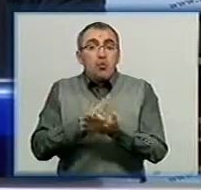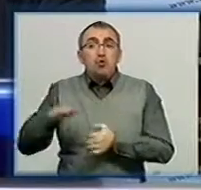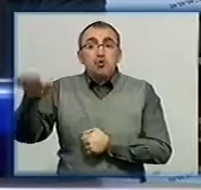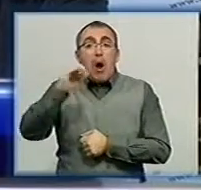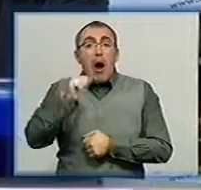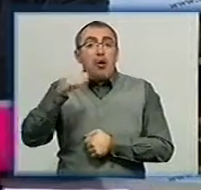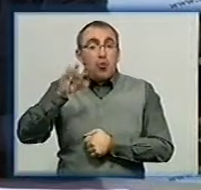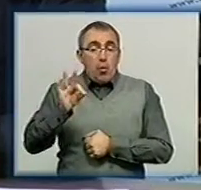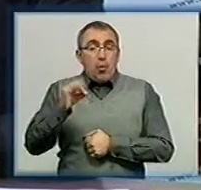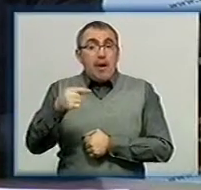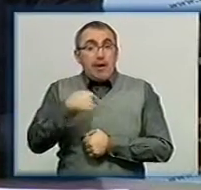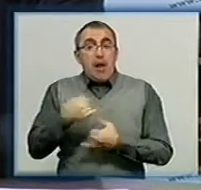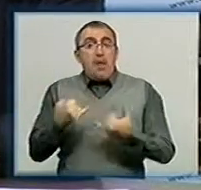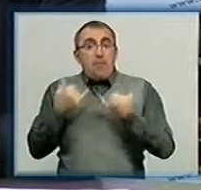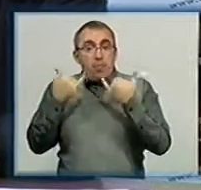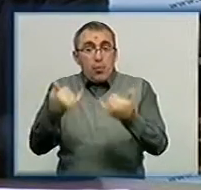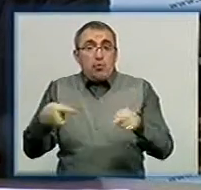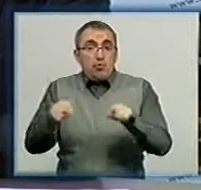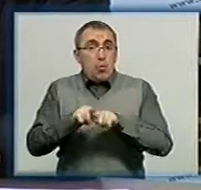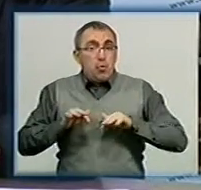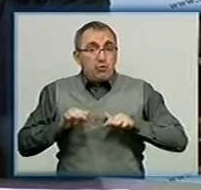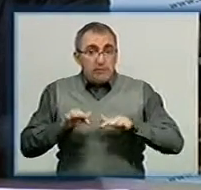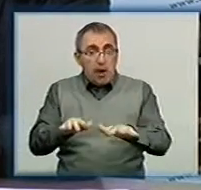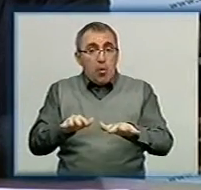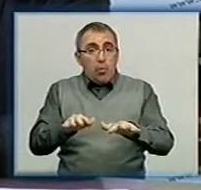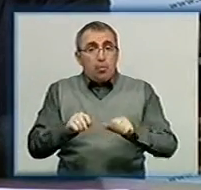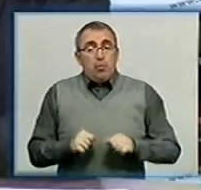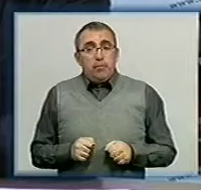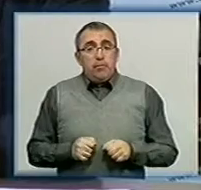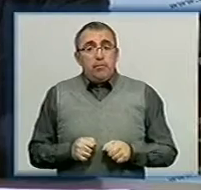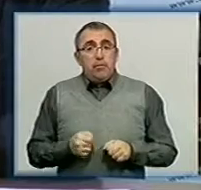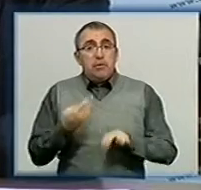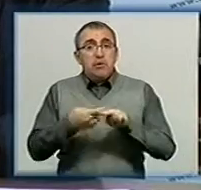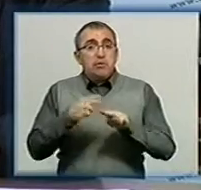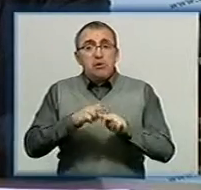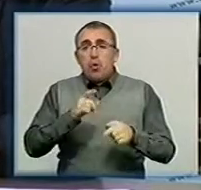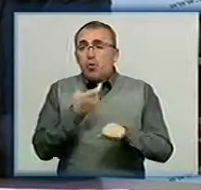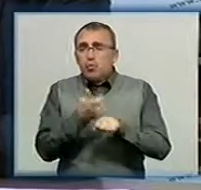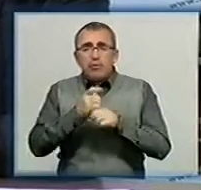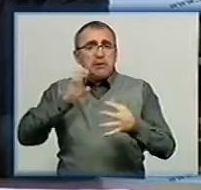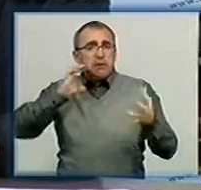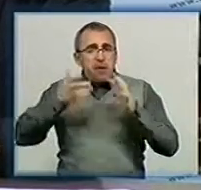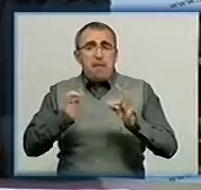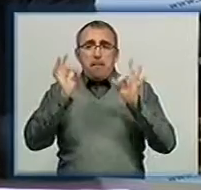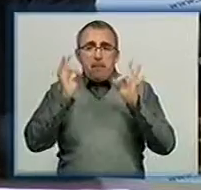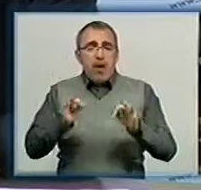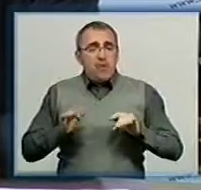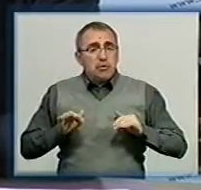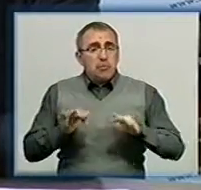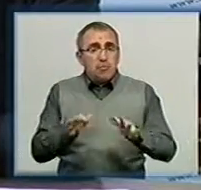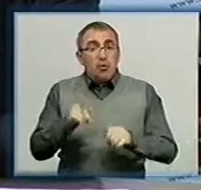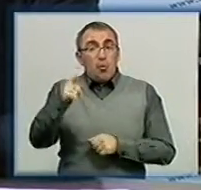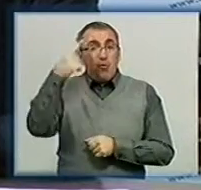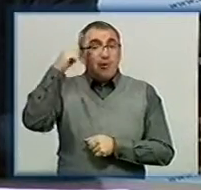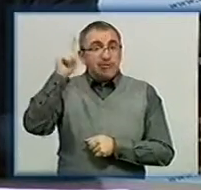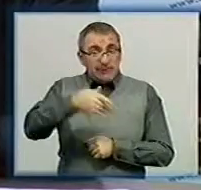АТО. І я посприяв цьому заходу. Це дуже серйозна і правильна справа, тому що ви